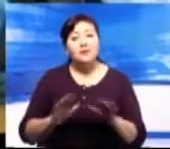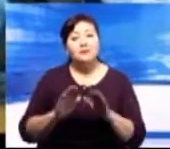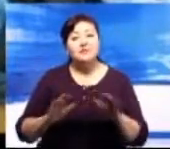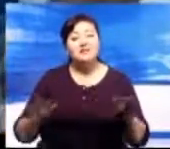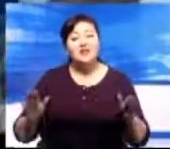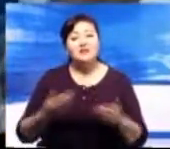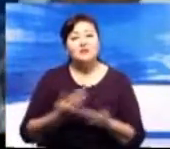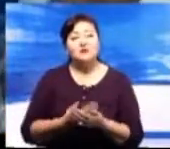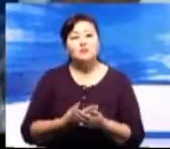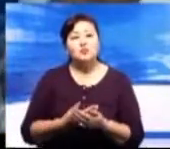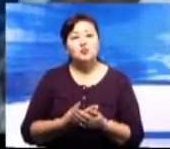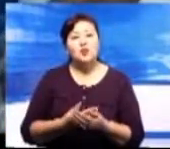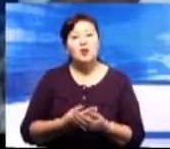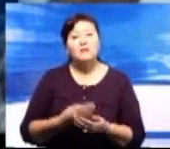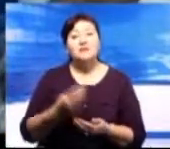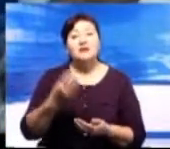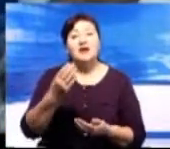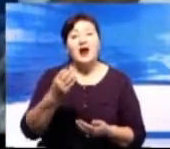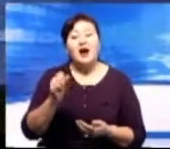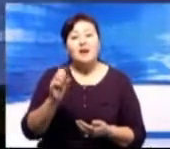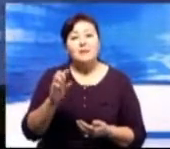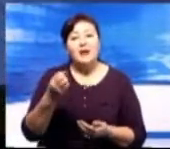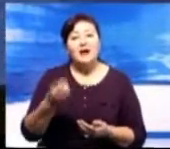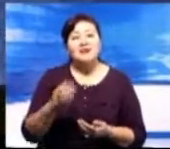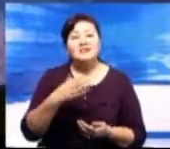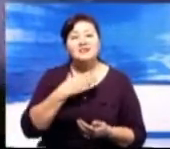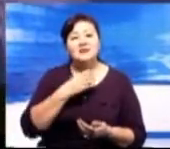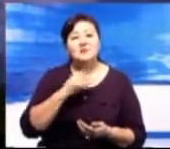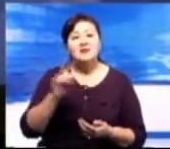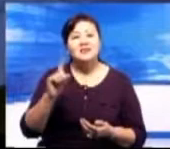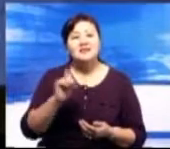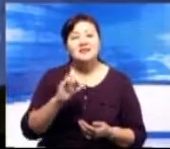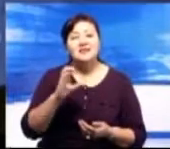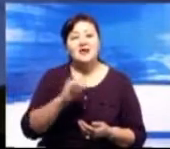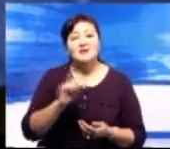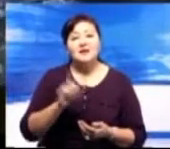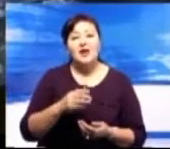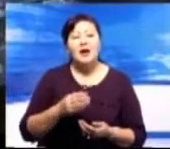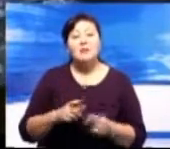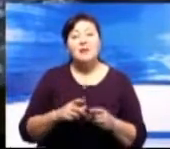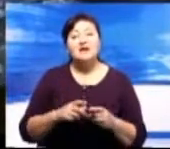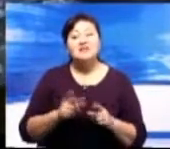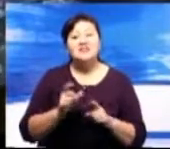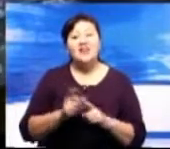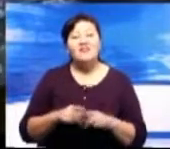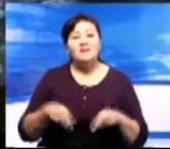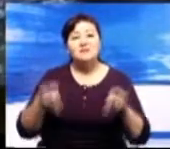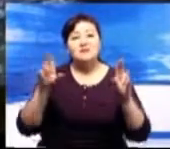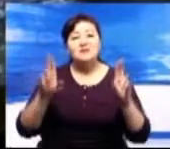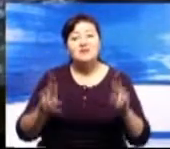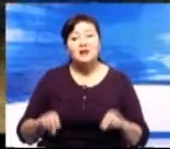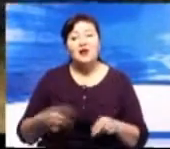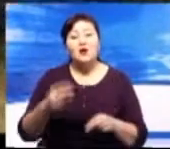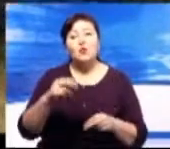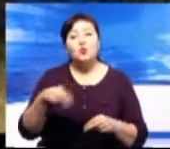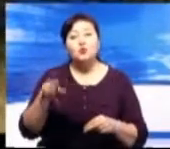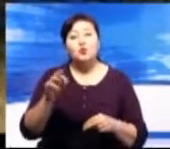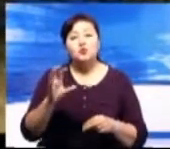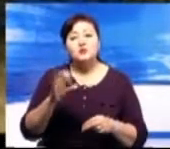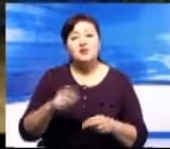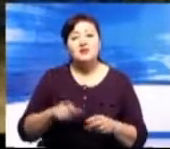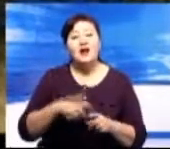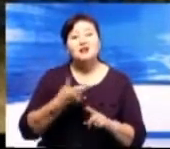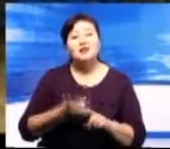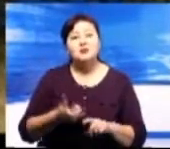народных инструментов, как «Шакр-Табай», «Семии Сазы», «Ассал-Мура». По словам специалистов, у Кадыра Досымжанова особое отношение к дамбре.